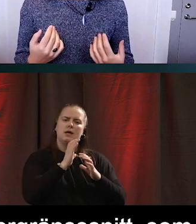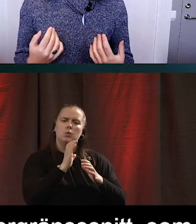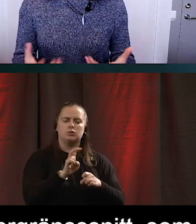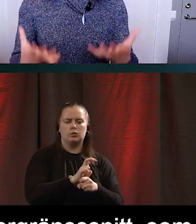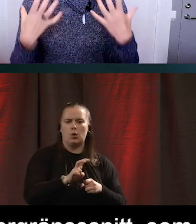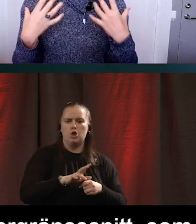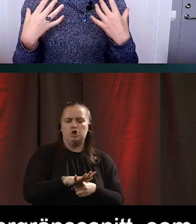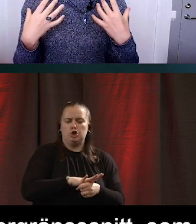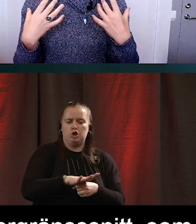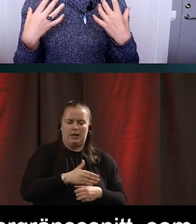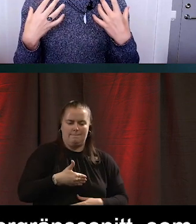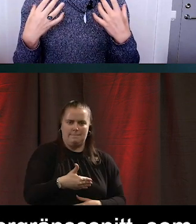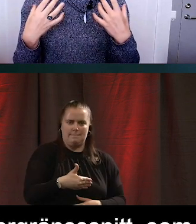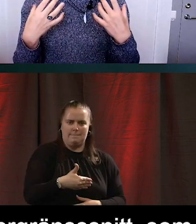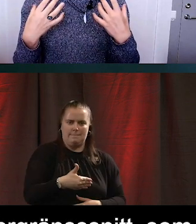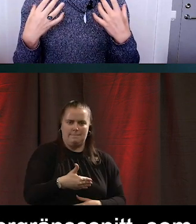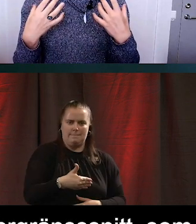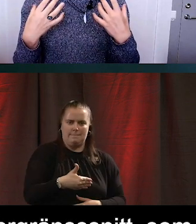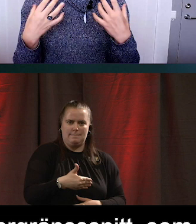att man tar in information.